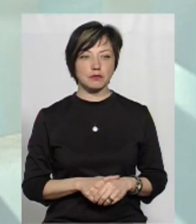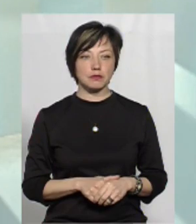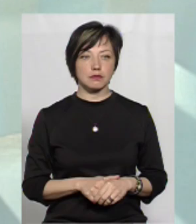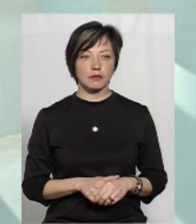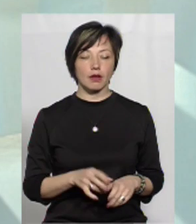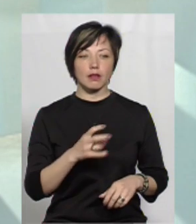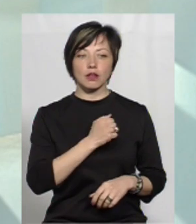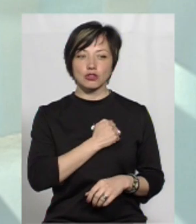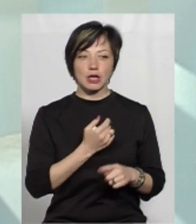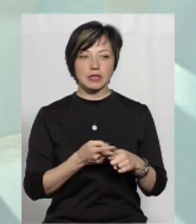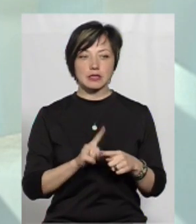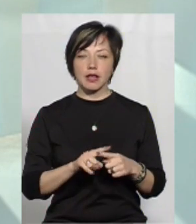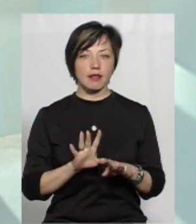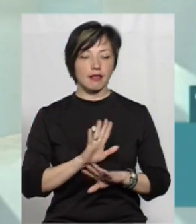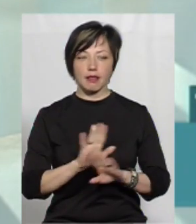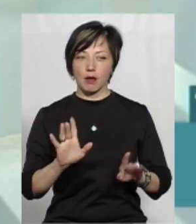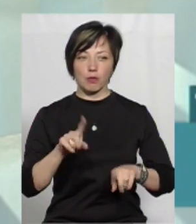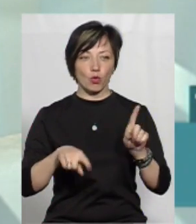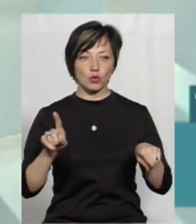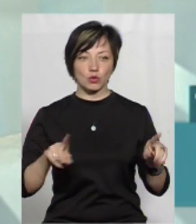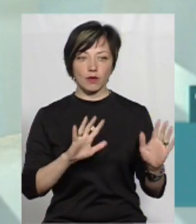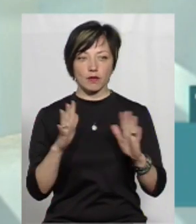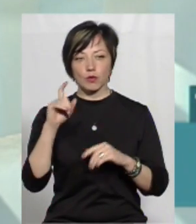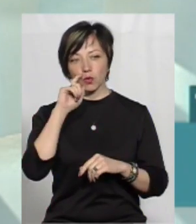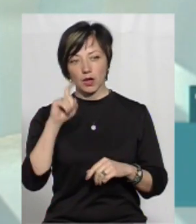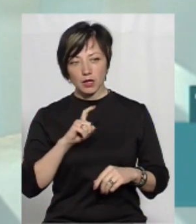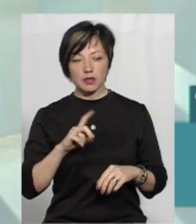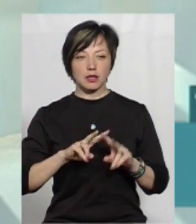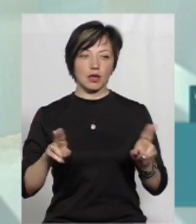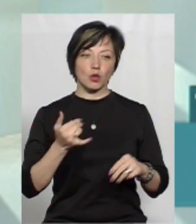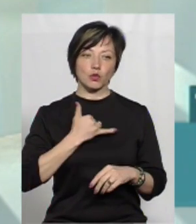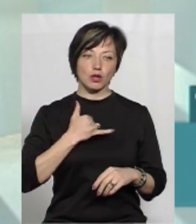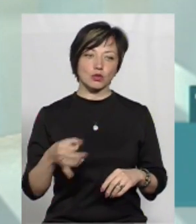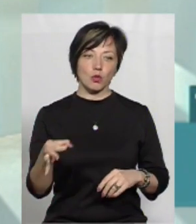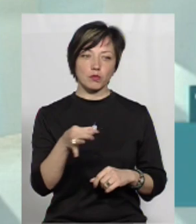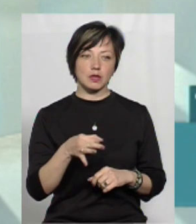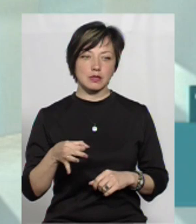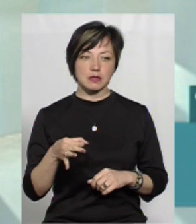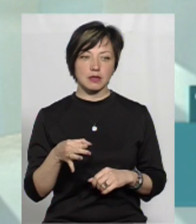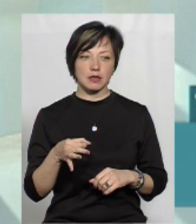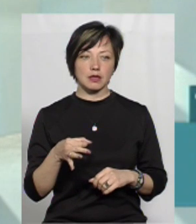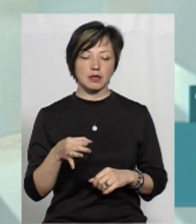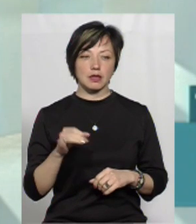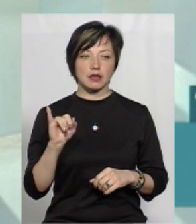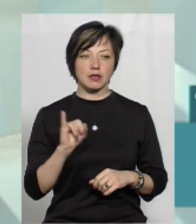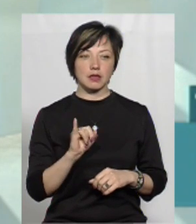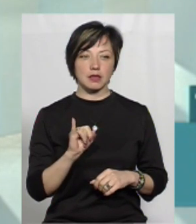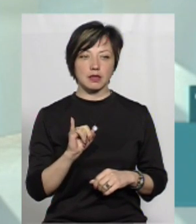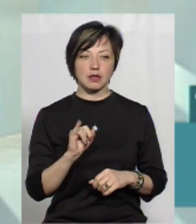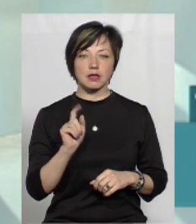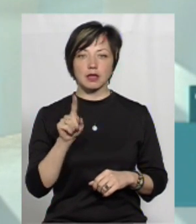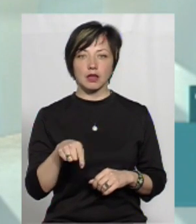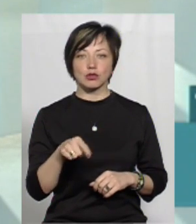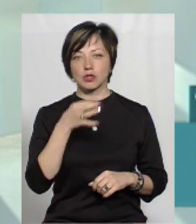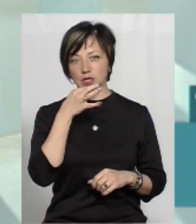На жаль, це не поодинокі випадки, як в Україні, так і в нашій області. І те,